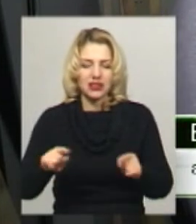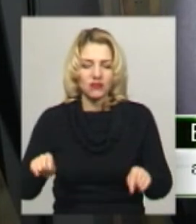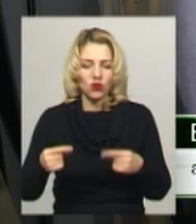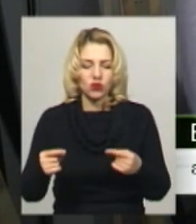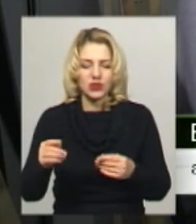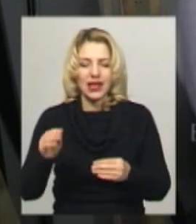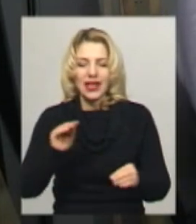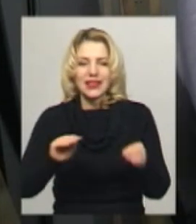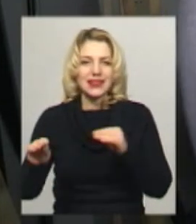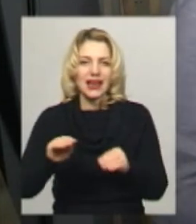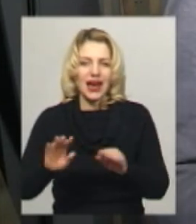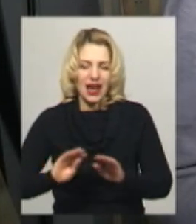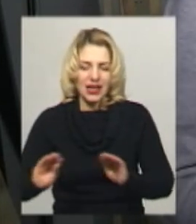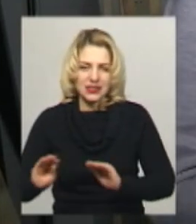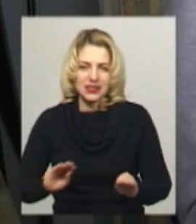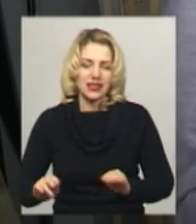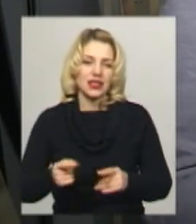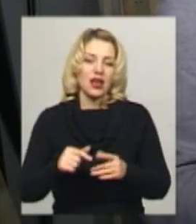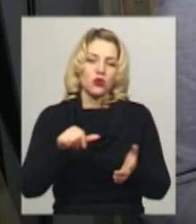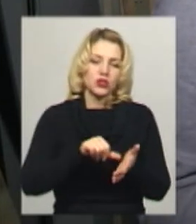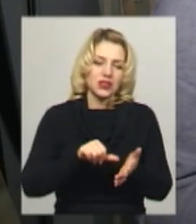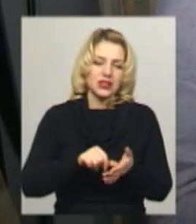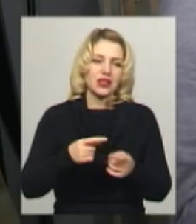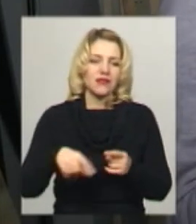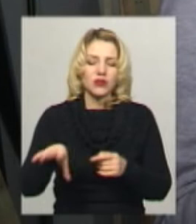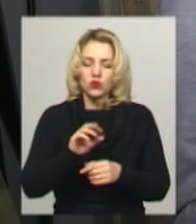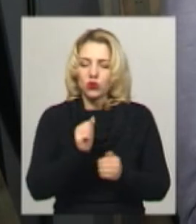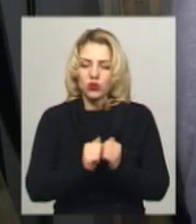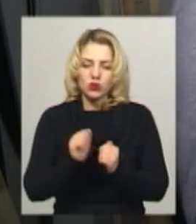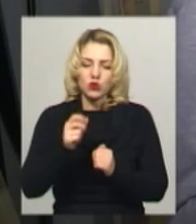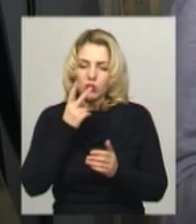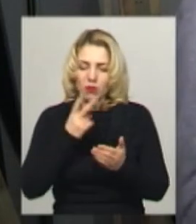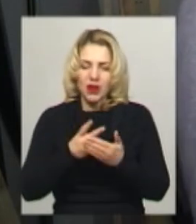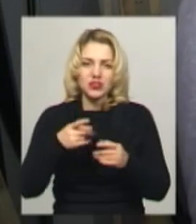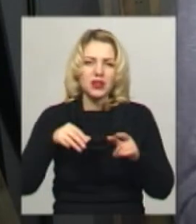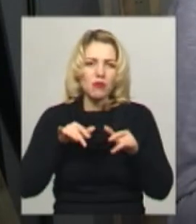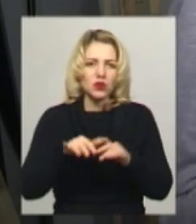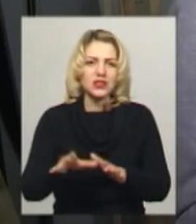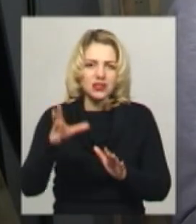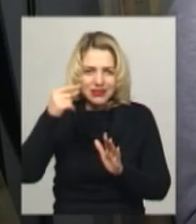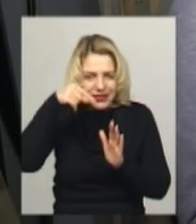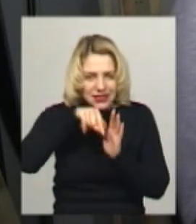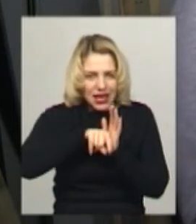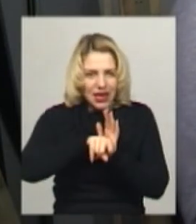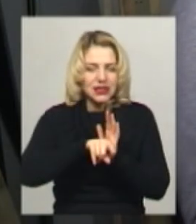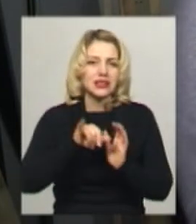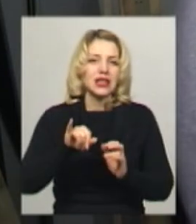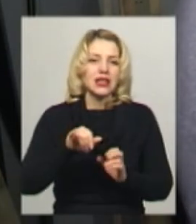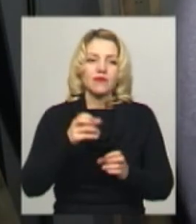монтажу, і учасники зможуть побачити кожен цей процес, тобто зсередини зрозуміти, не просто робити